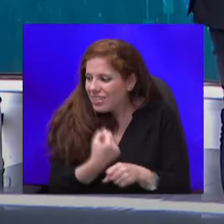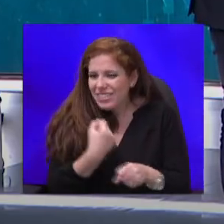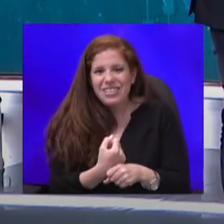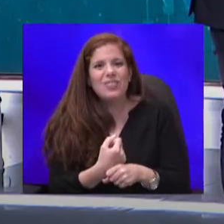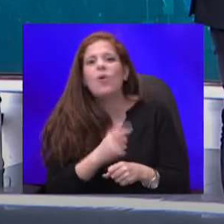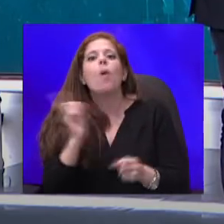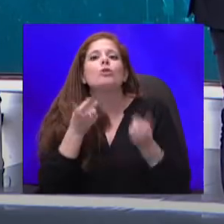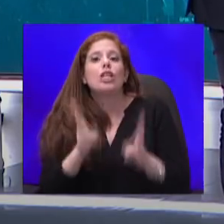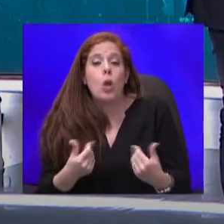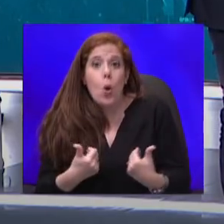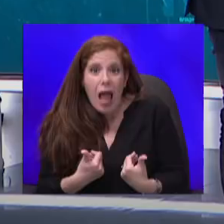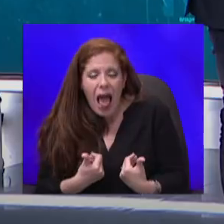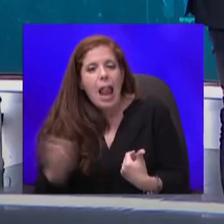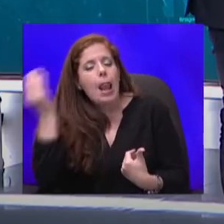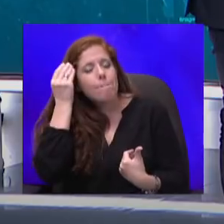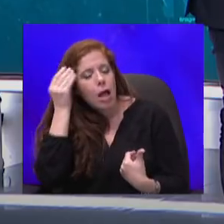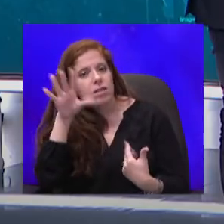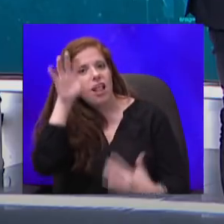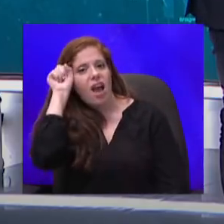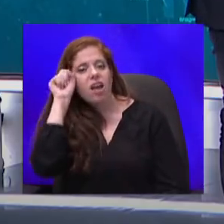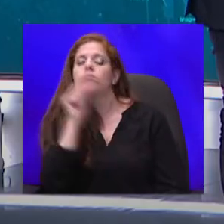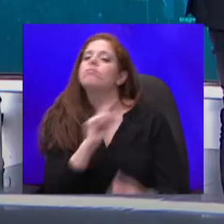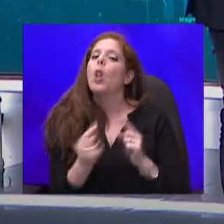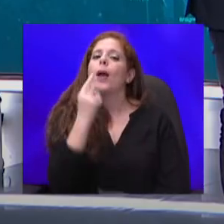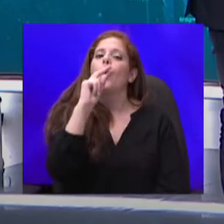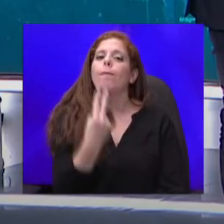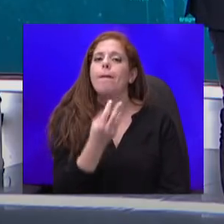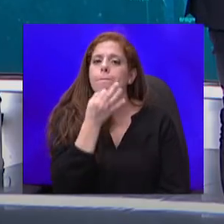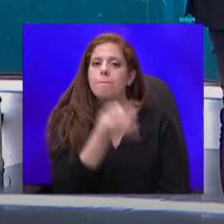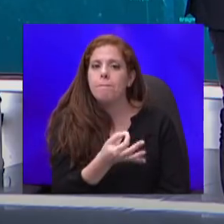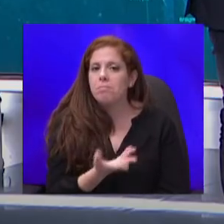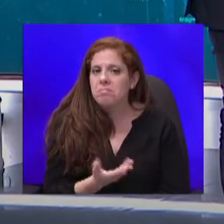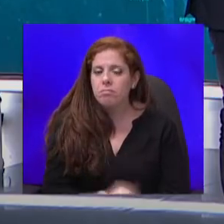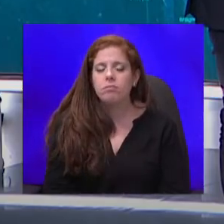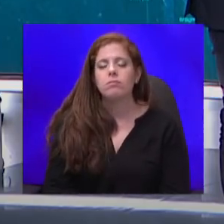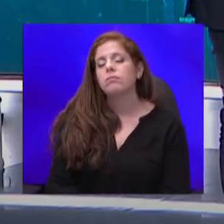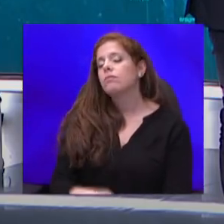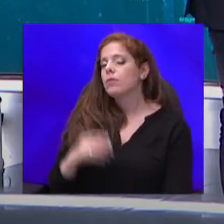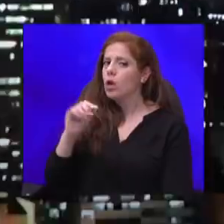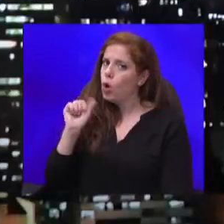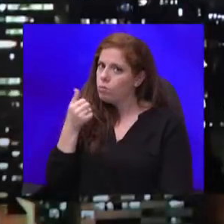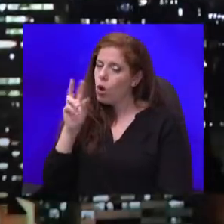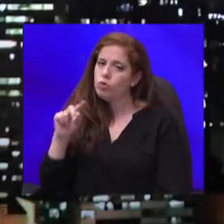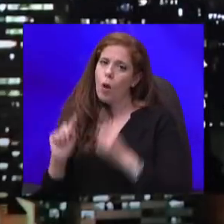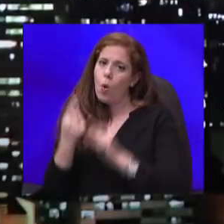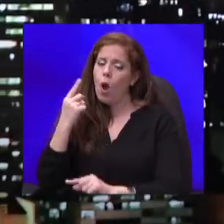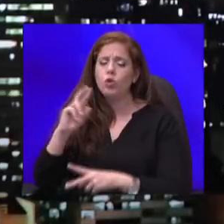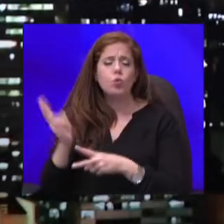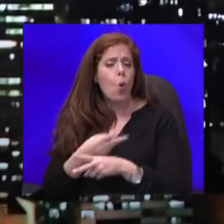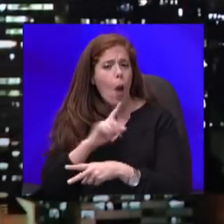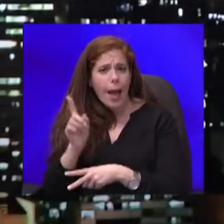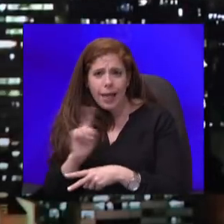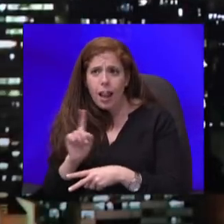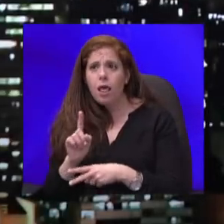למדתי את הלקחים, ויותר זה לא יקרה. אז קודם כל יש כאן אירוע שהוא לא אירוע רגיל. עצם זה שמערכת,